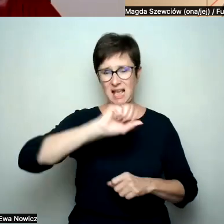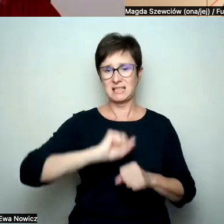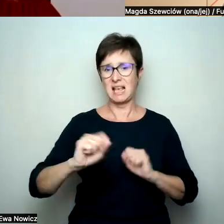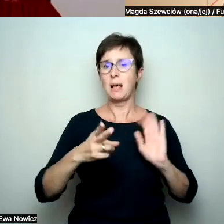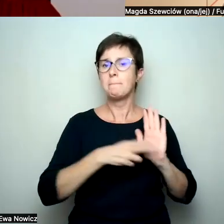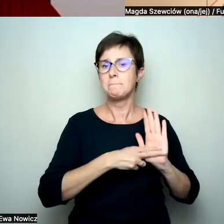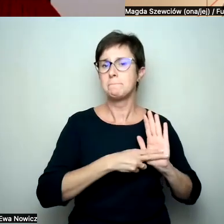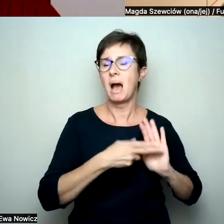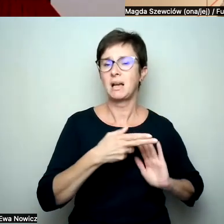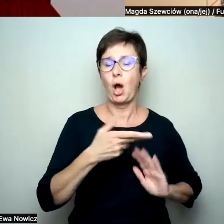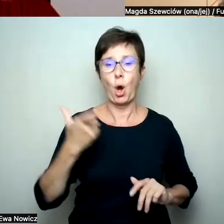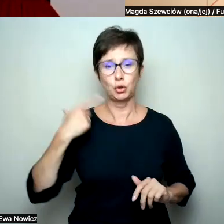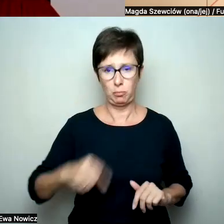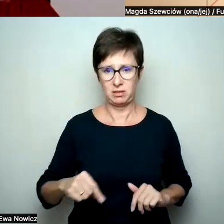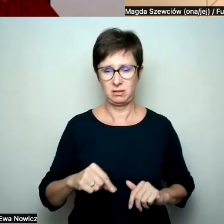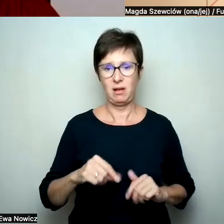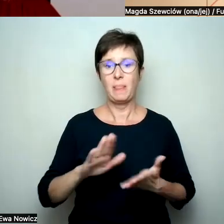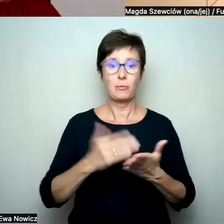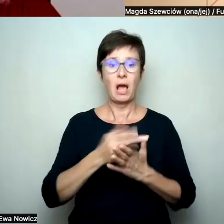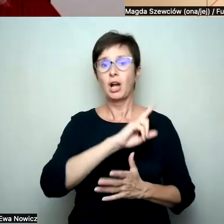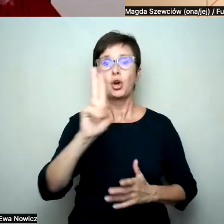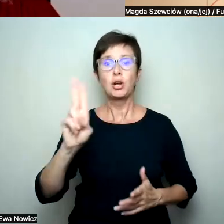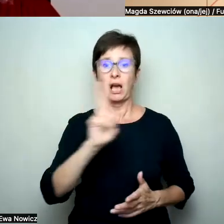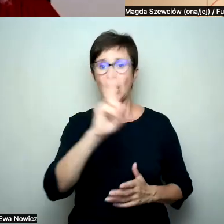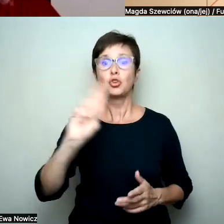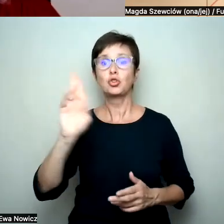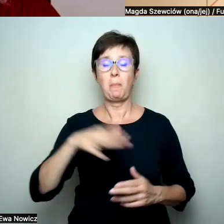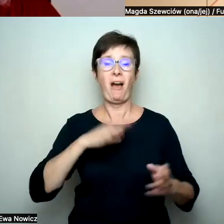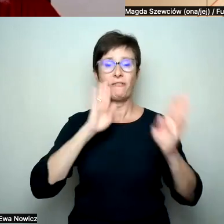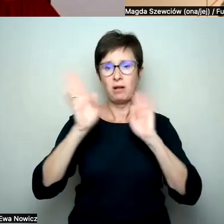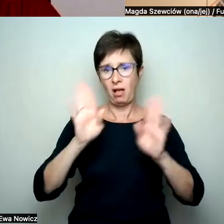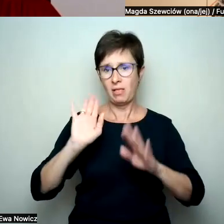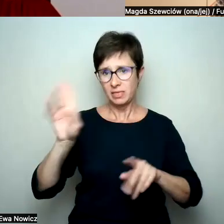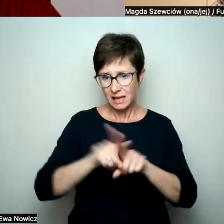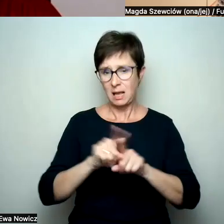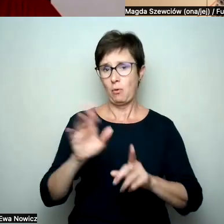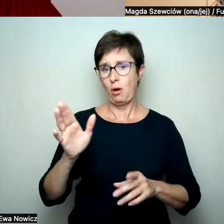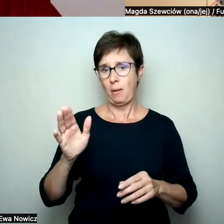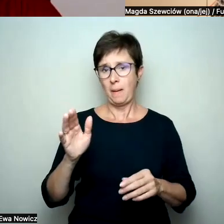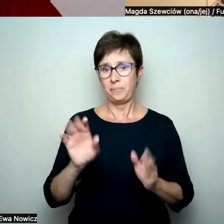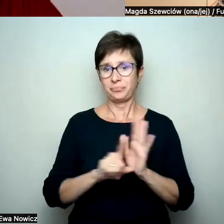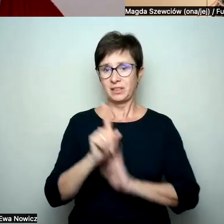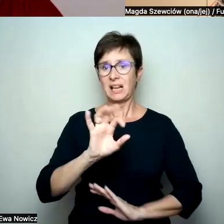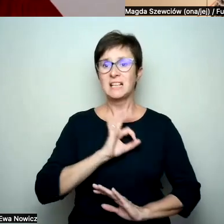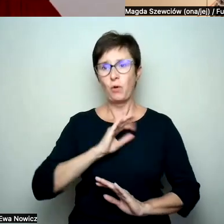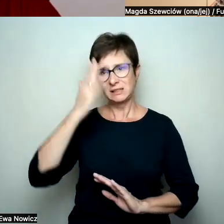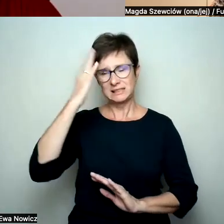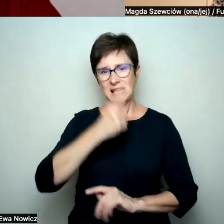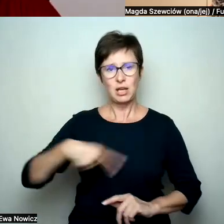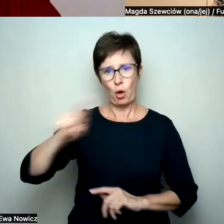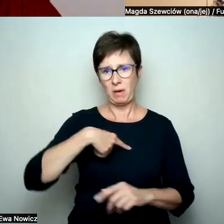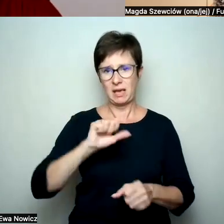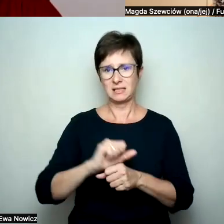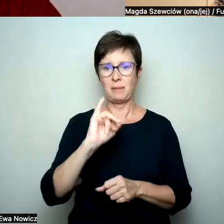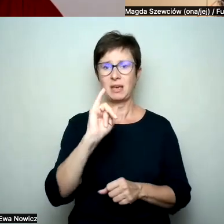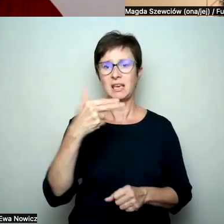nie ma bloga, ale ma swój profil na Facebooku, to też jest influencerem, influencerką dla swoich znajomych, którzy nas na